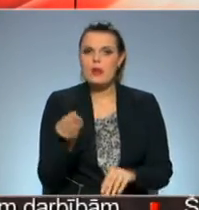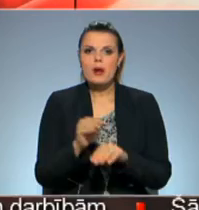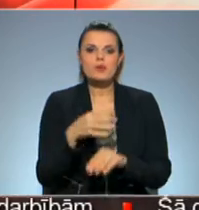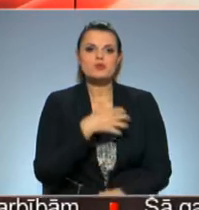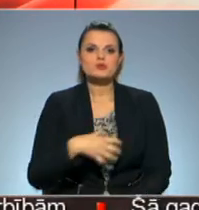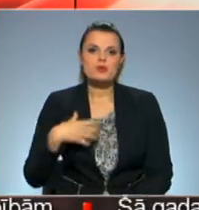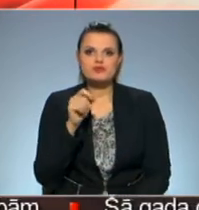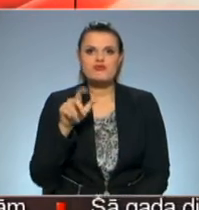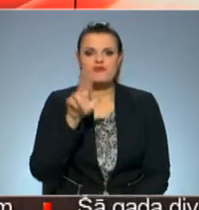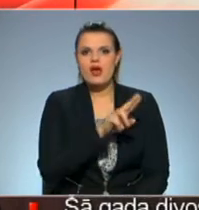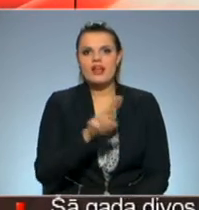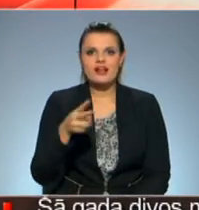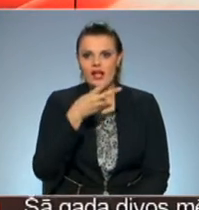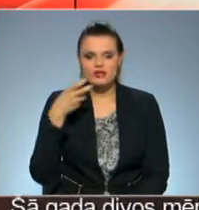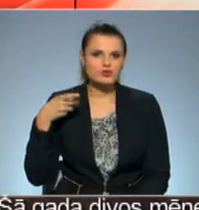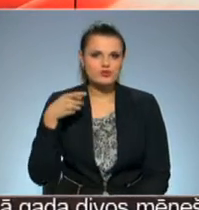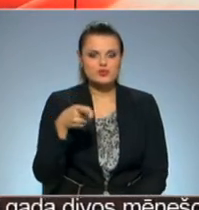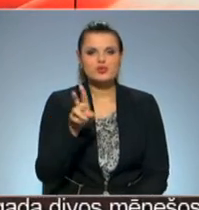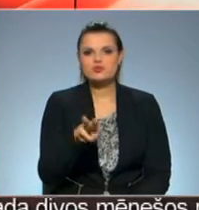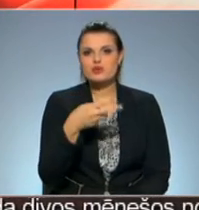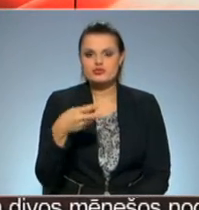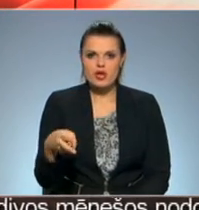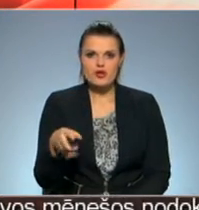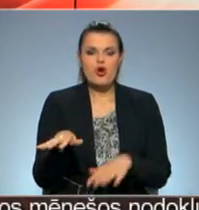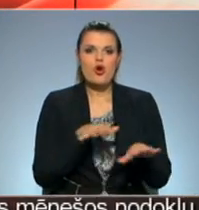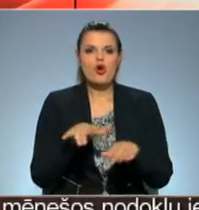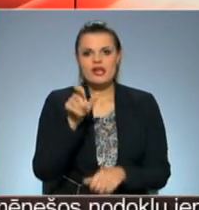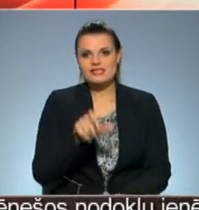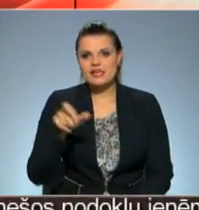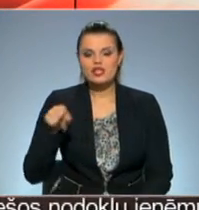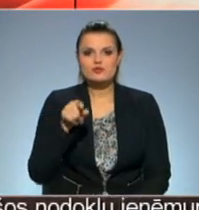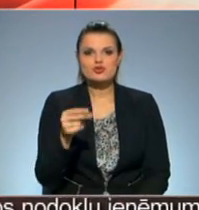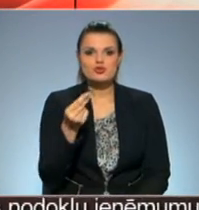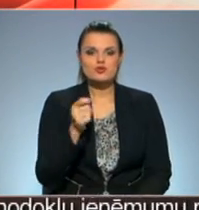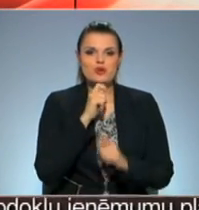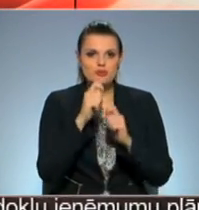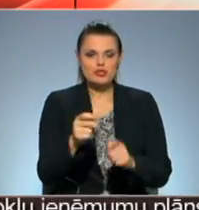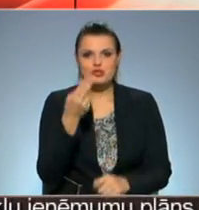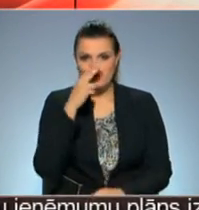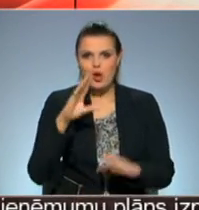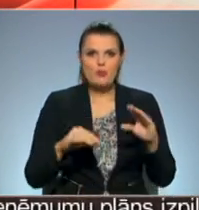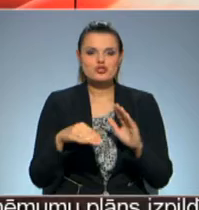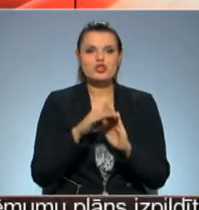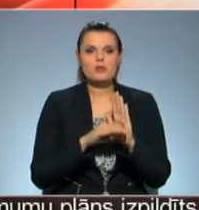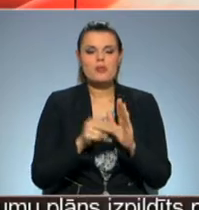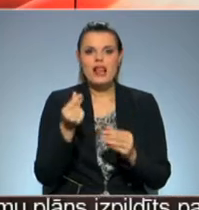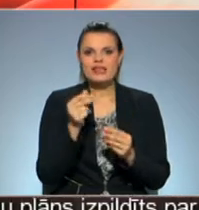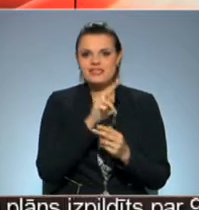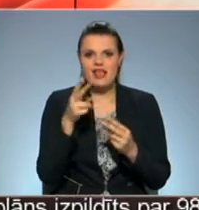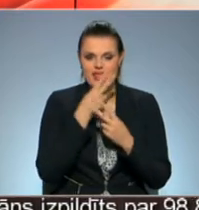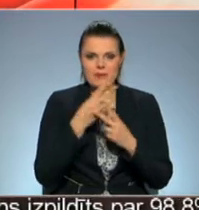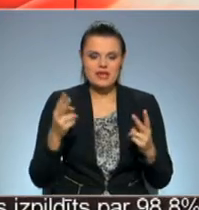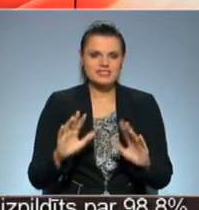papildus nepieciešam vairāk nekā 200 tūkstoši eiro. Organizētājiem šī summa piešķieta no budžeta programmas